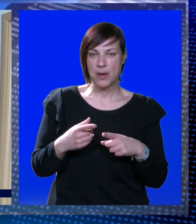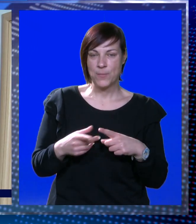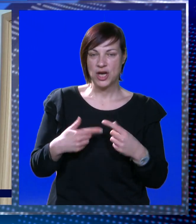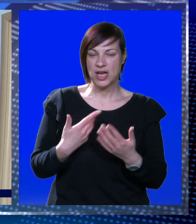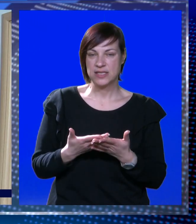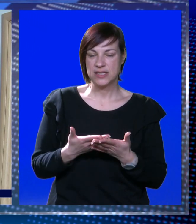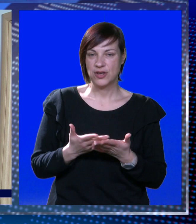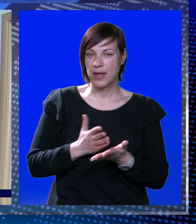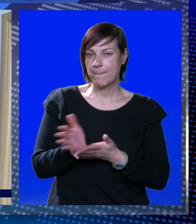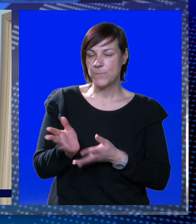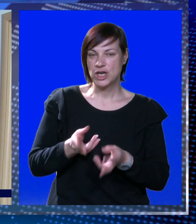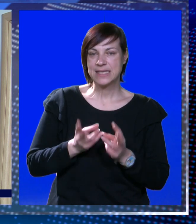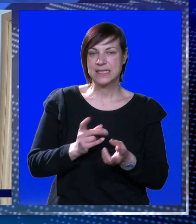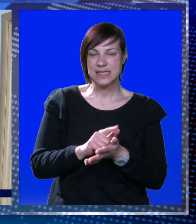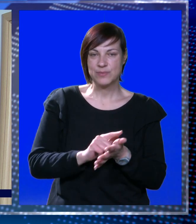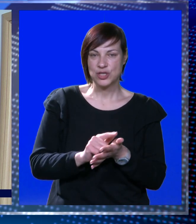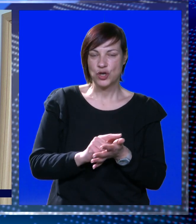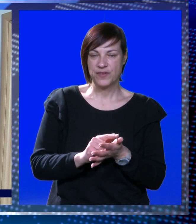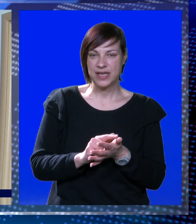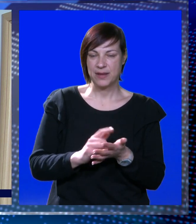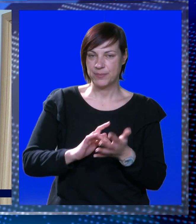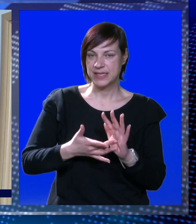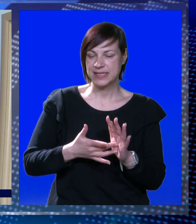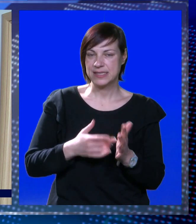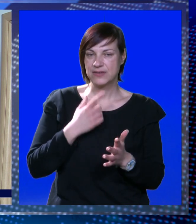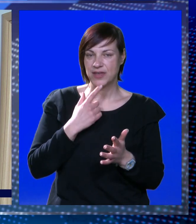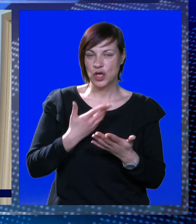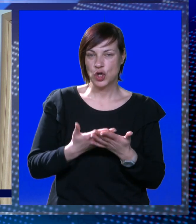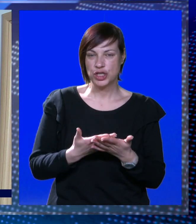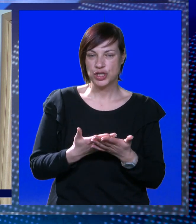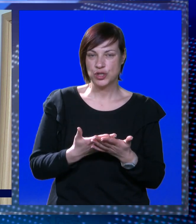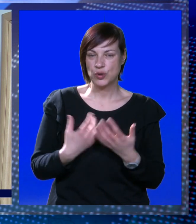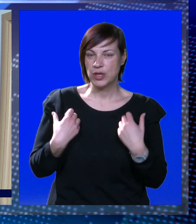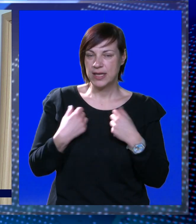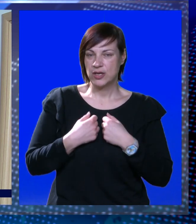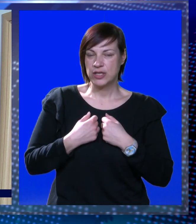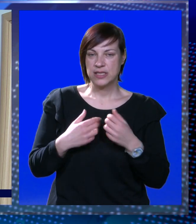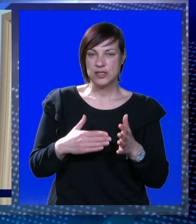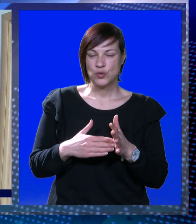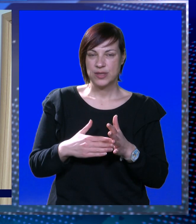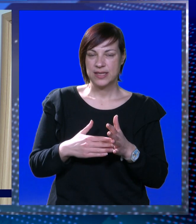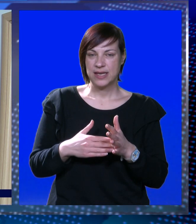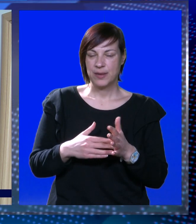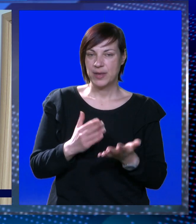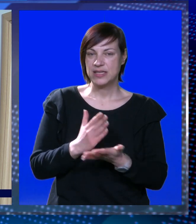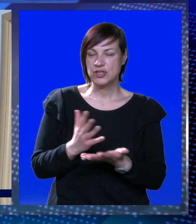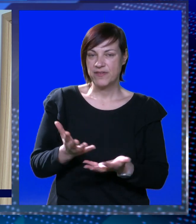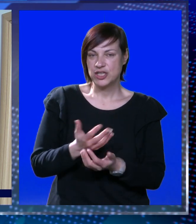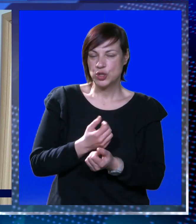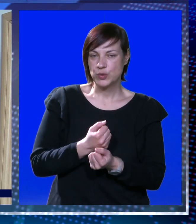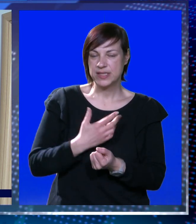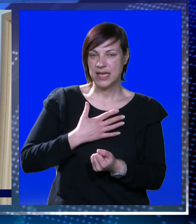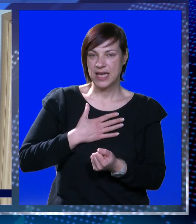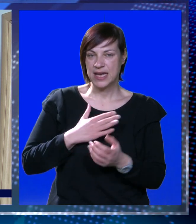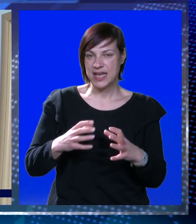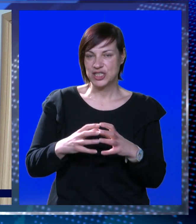Razlog je što prolazi zimsko vrijeme, svi oni koji su tu deblju odjeću trebali su je već i uzeli,